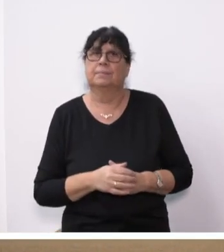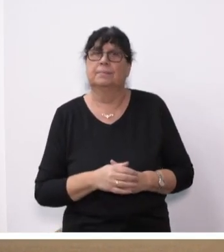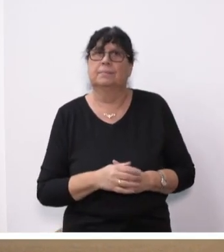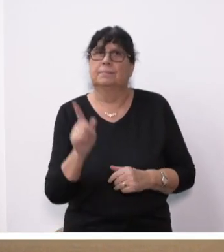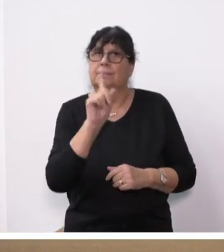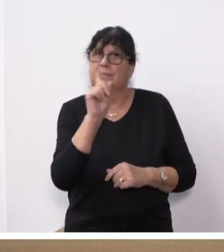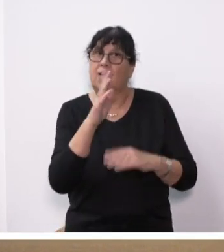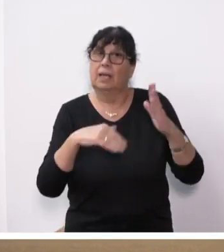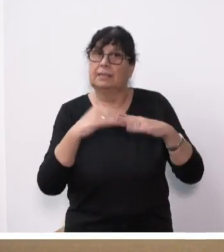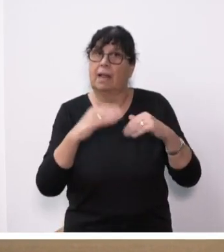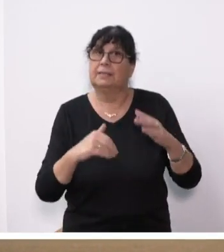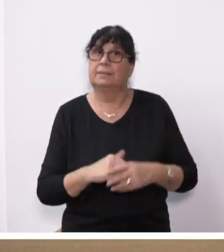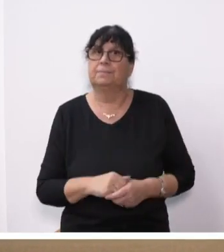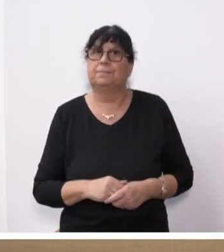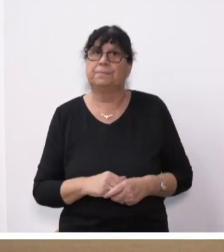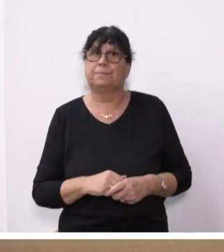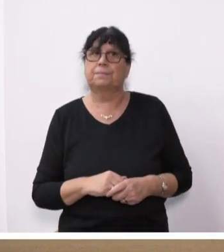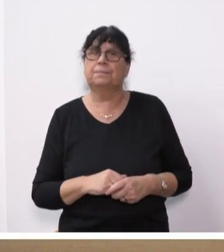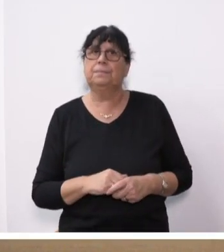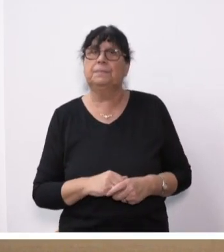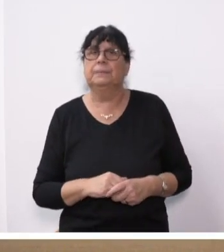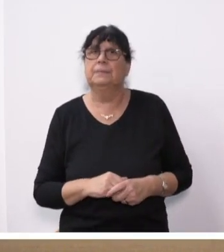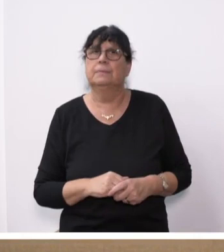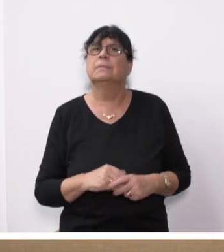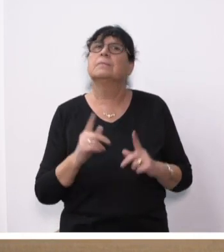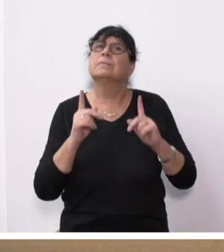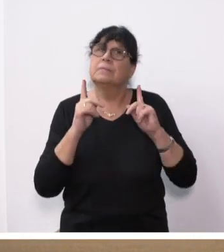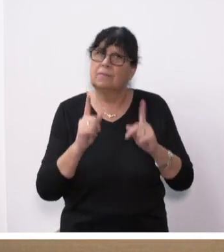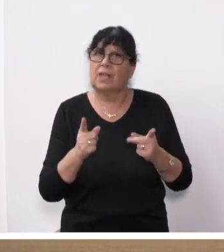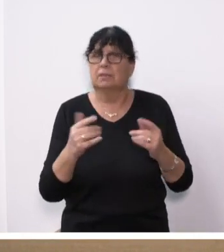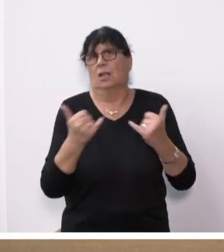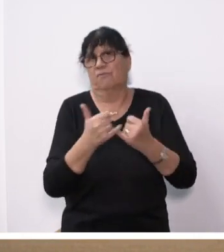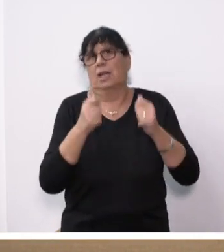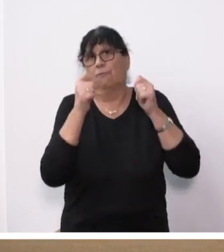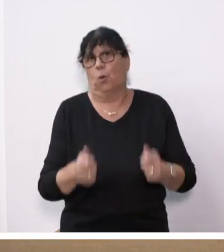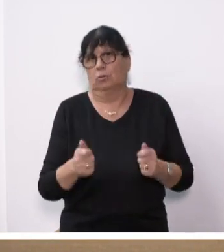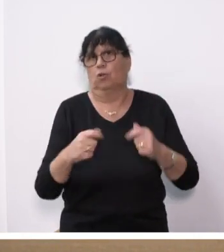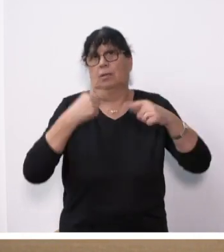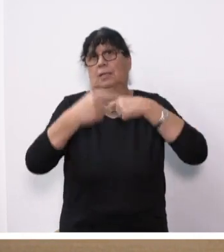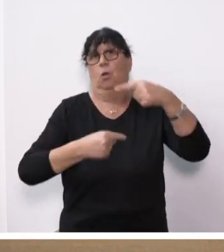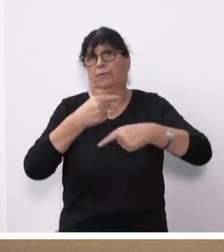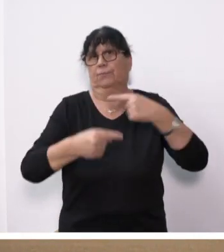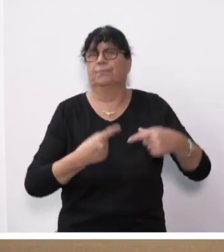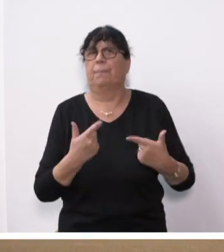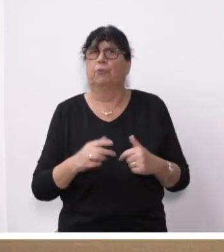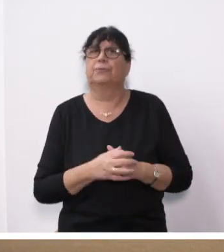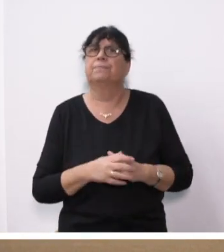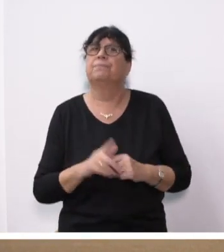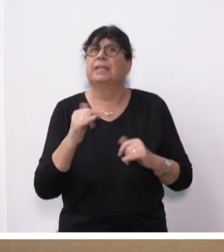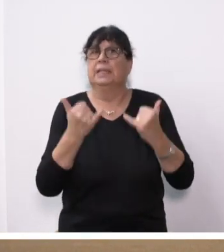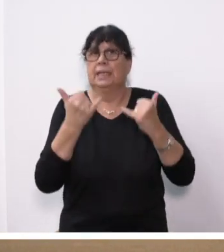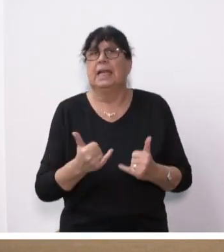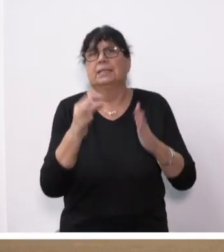Wer enthält sich der Stimme? Dann wird wie vorgeschlagen verfahren. Wir kommen nun zu den